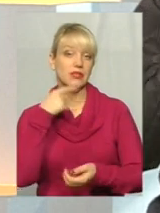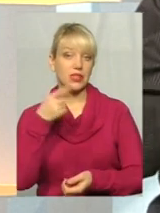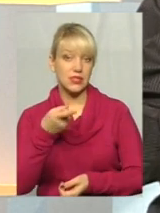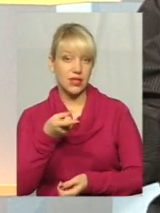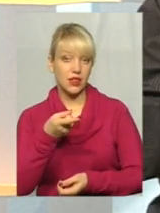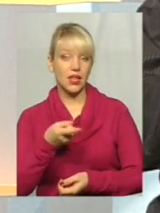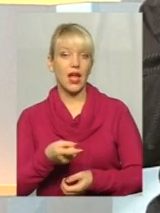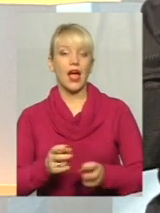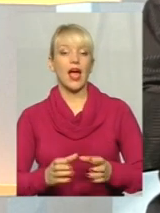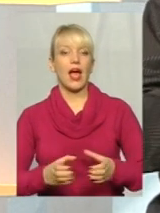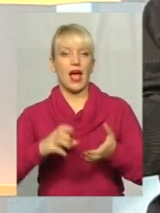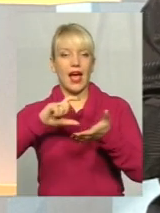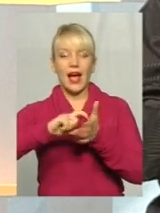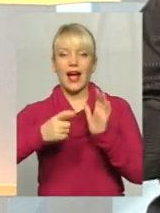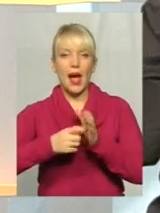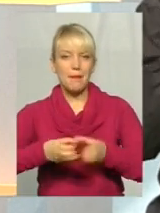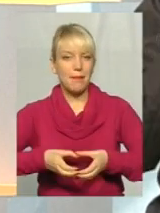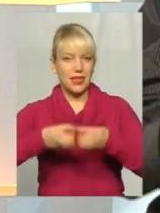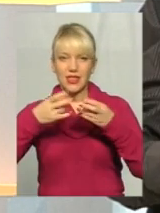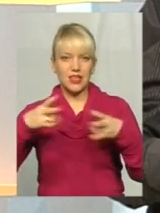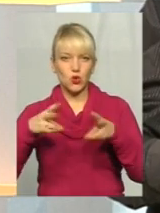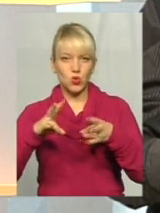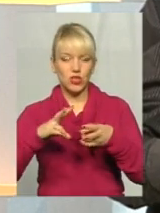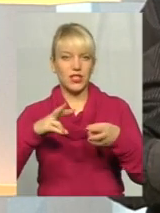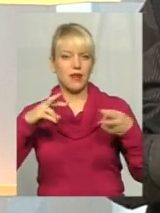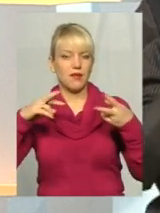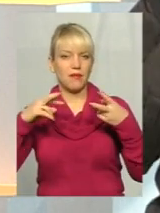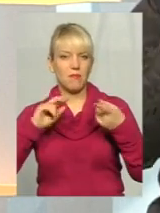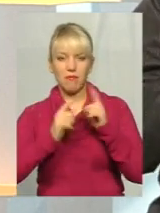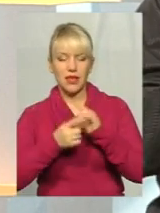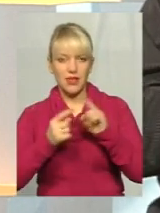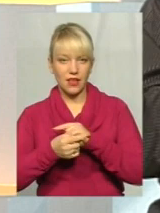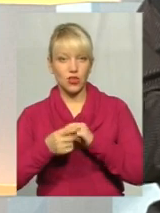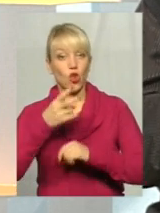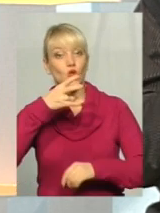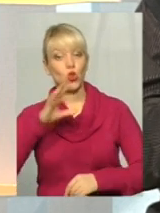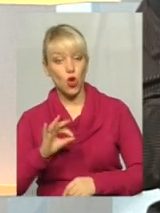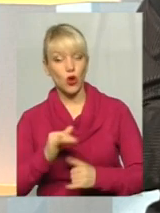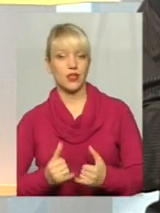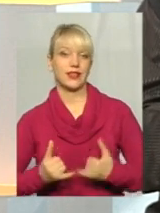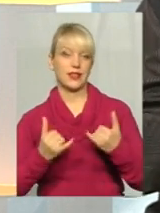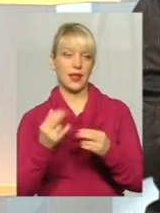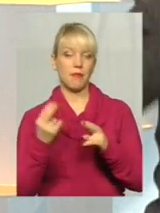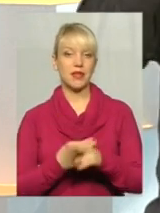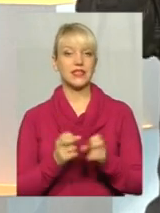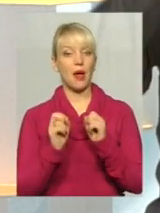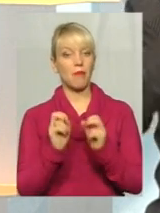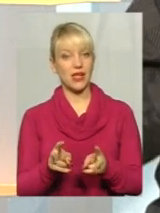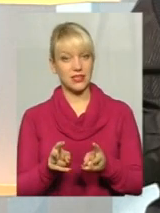кабину не мінювати, тому що жильці варварські віднесли, але для їх безпеки,